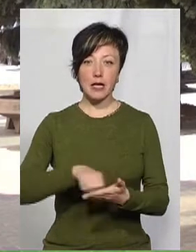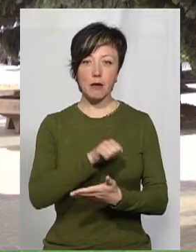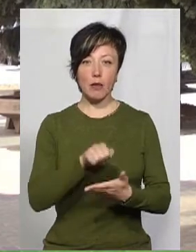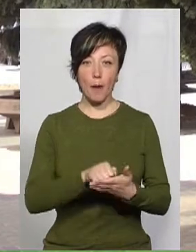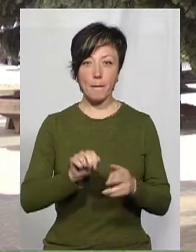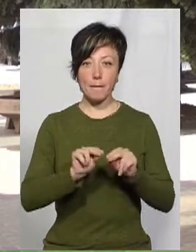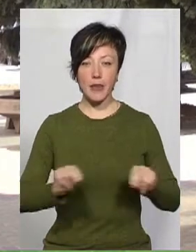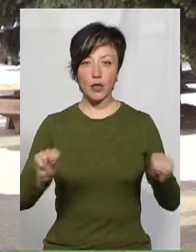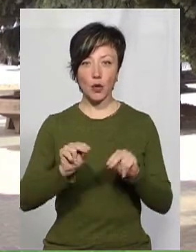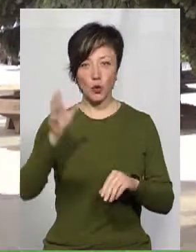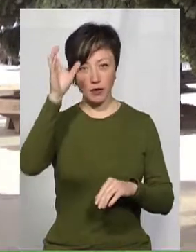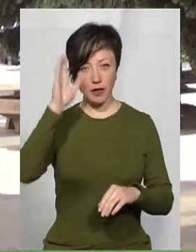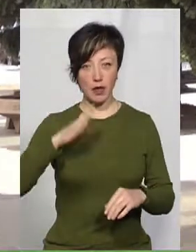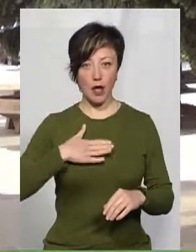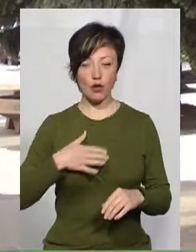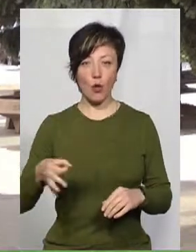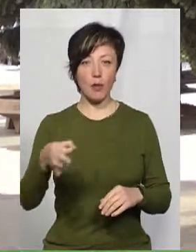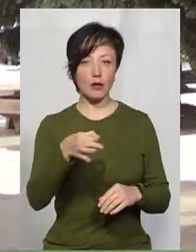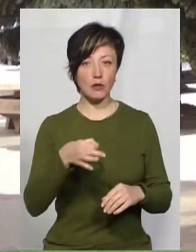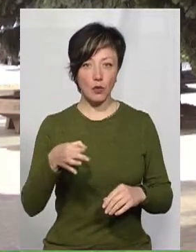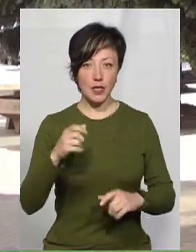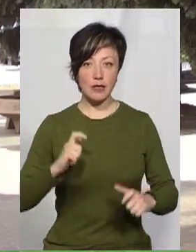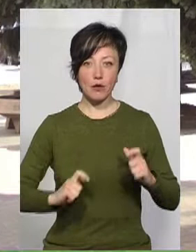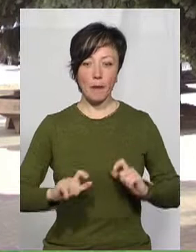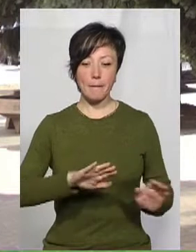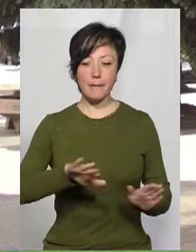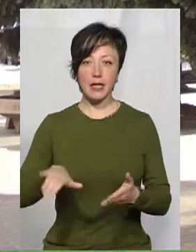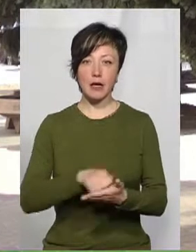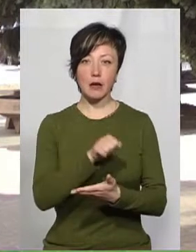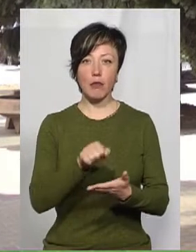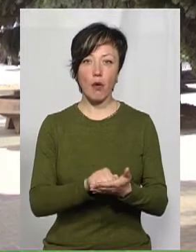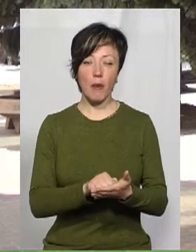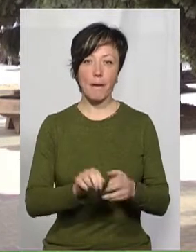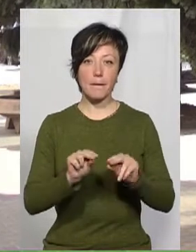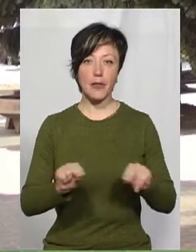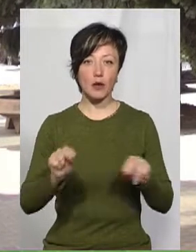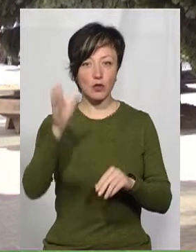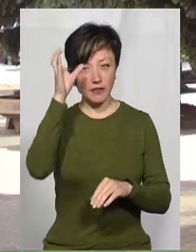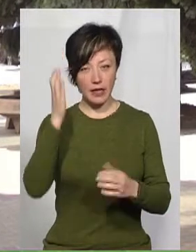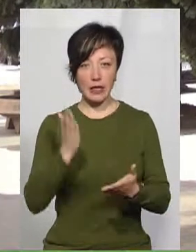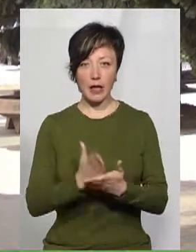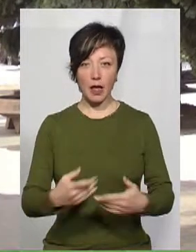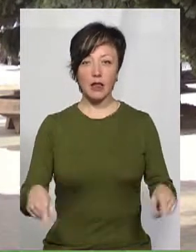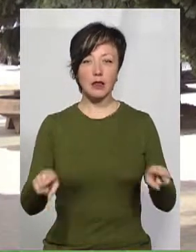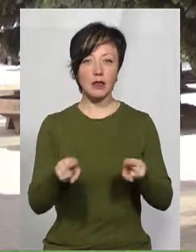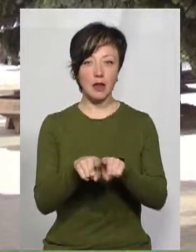освіти нашого Хмельницького обласного інституту післядипломної педагогічної освіти є також